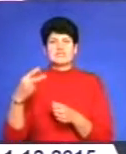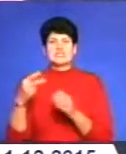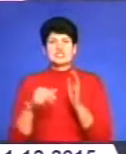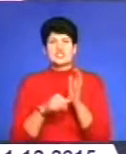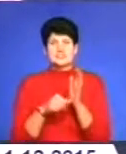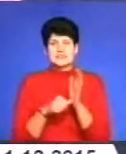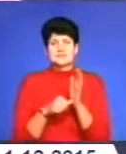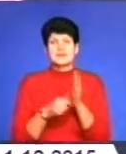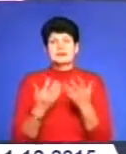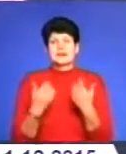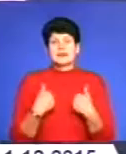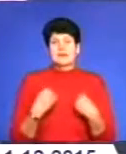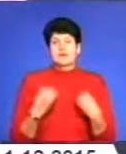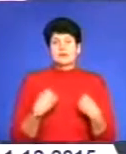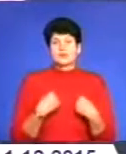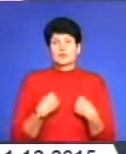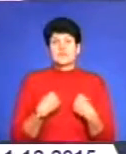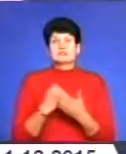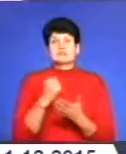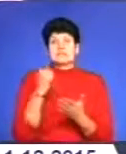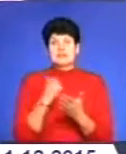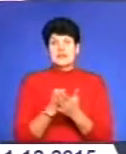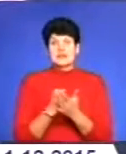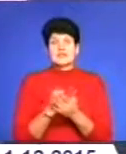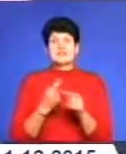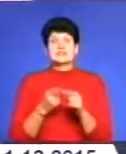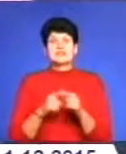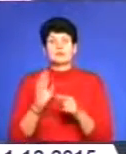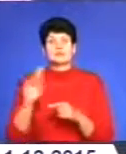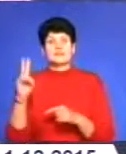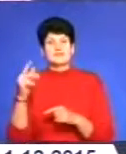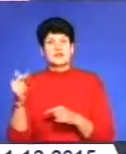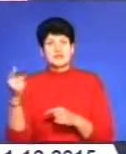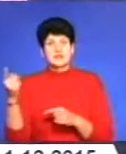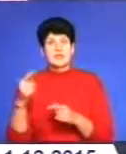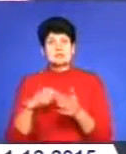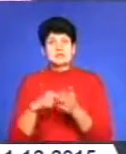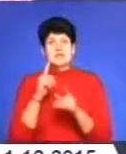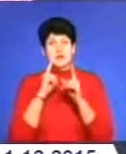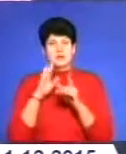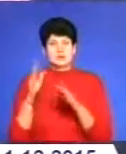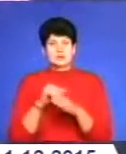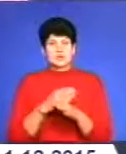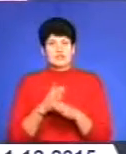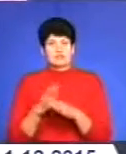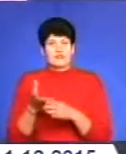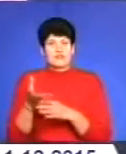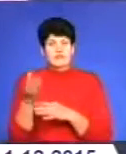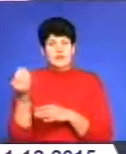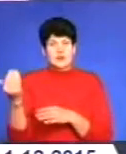скільки нам дадуть, затвердять, чи це буде 2 гривні, і міська рада візьме на себе часткову виплату, чи